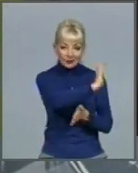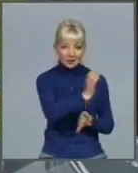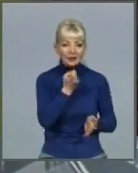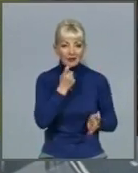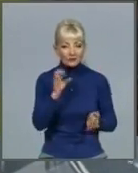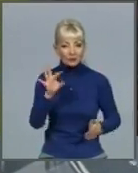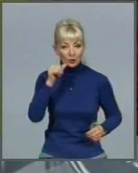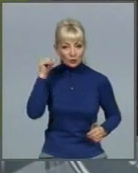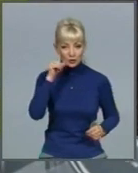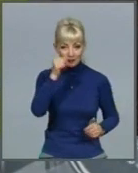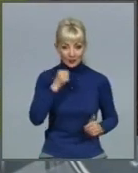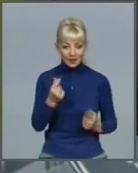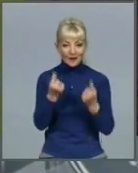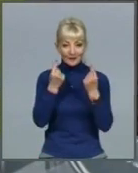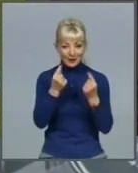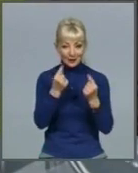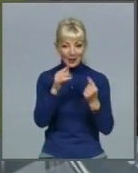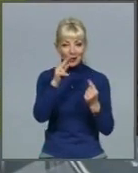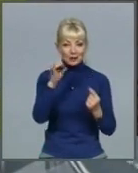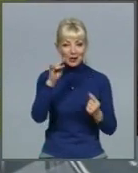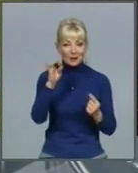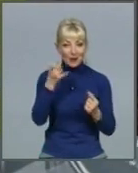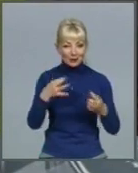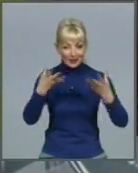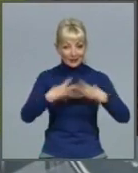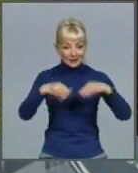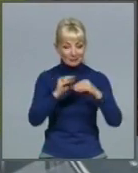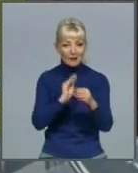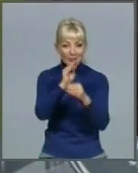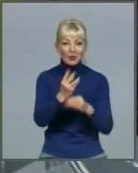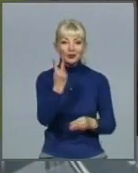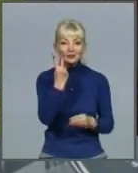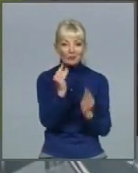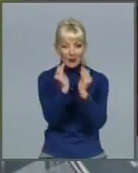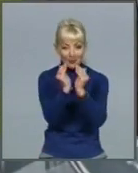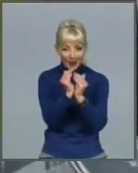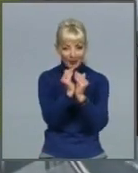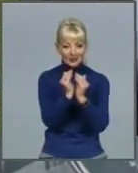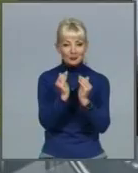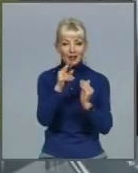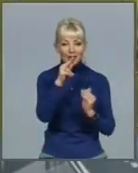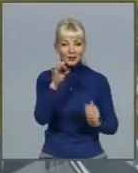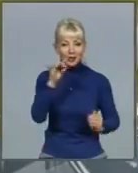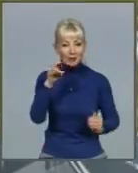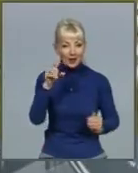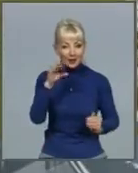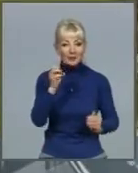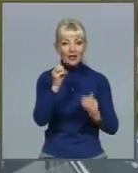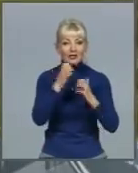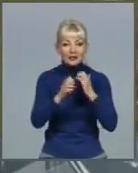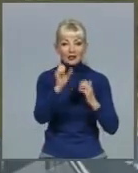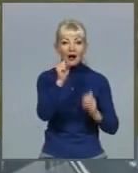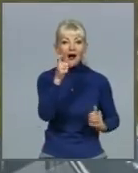велика черепашеча родина зоопарку поповнилася двома маленькими дитинчатами середньоазійської черепахи. Ігор